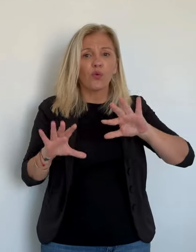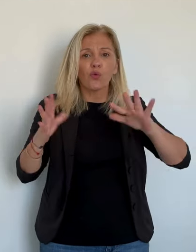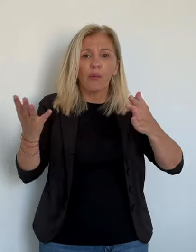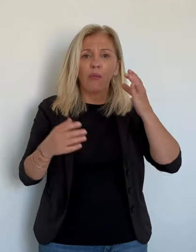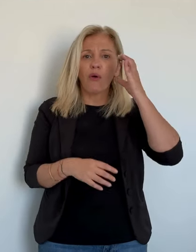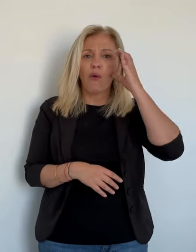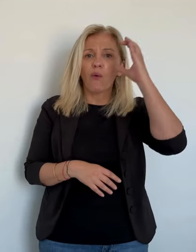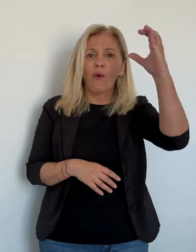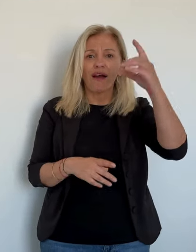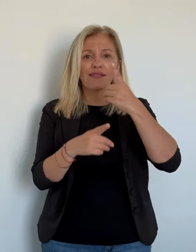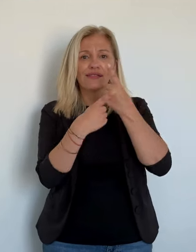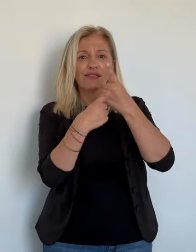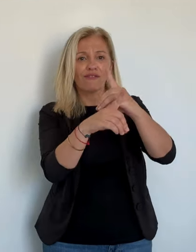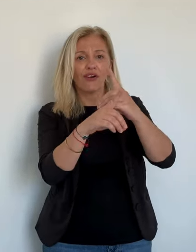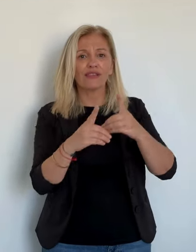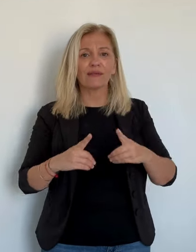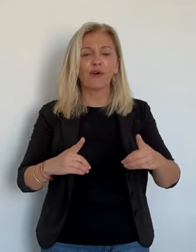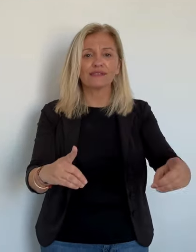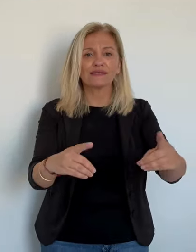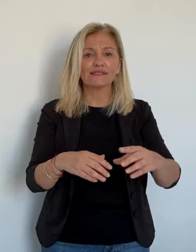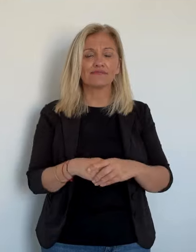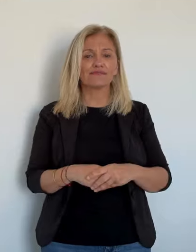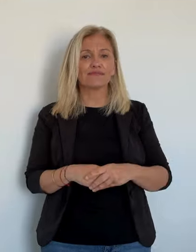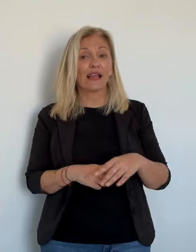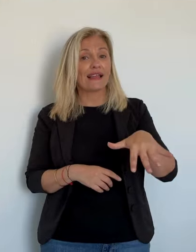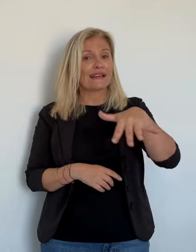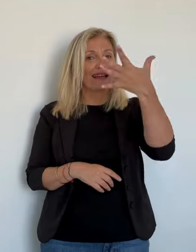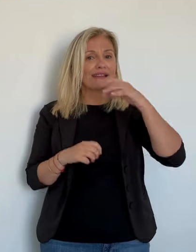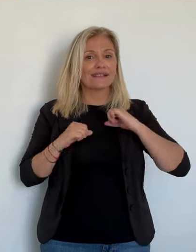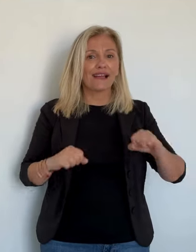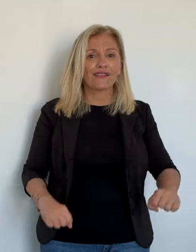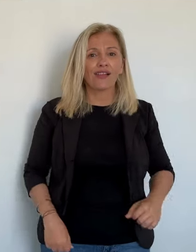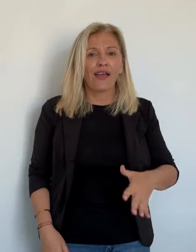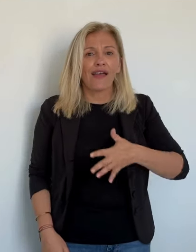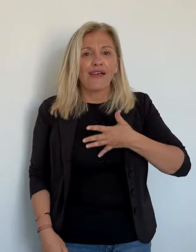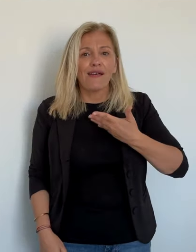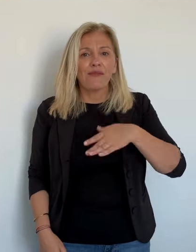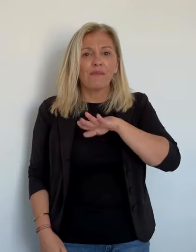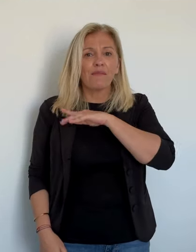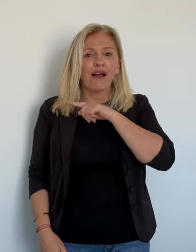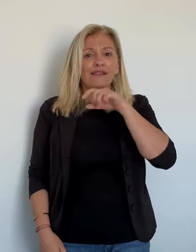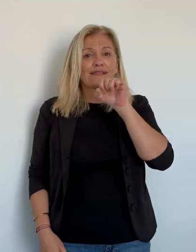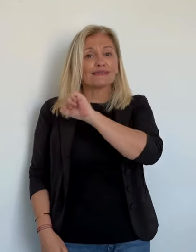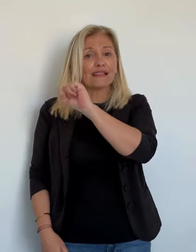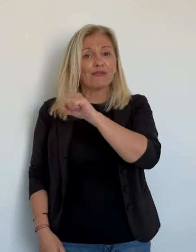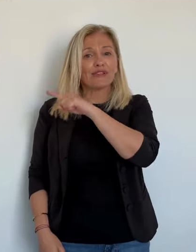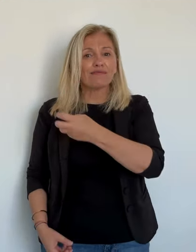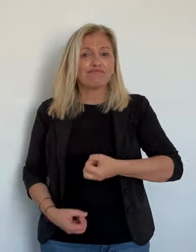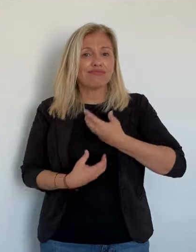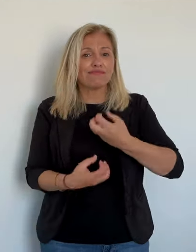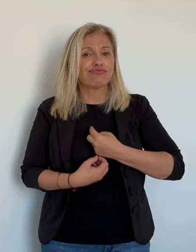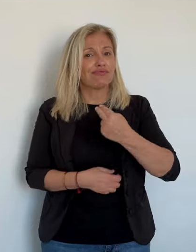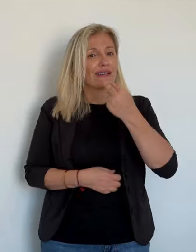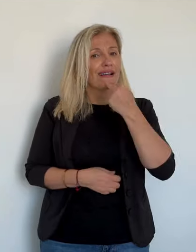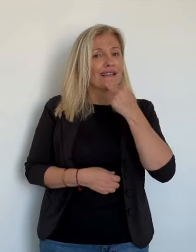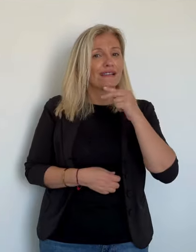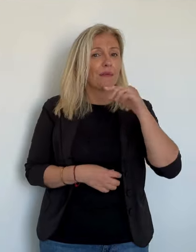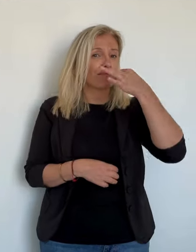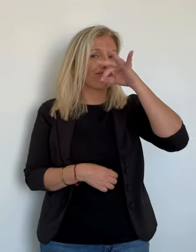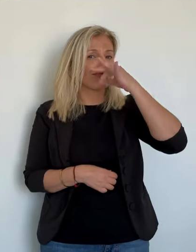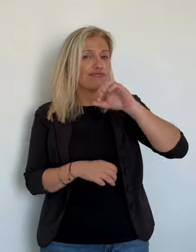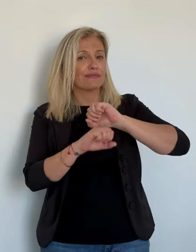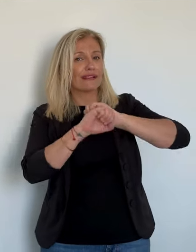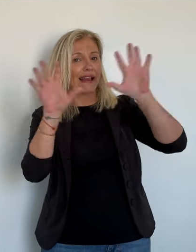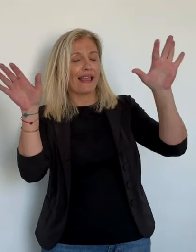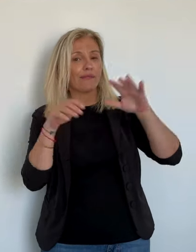'intervention. Sur les bancs de la gauche, l'idée de l'autonomie a déjà fait son chemin. L'audition semble avoir convaincu. Il